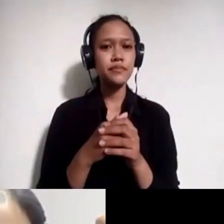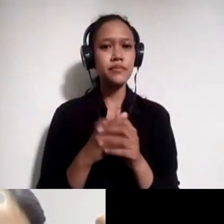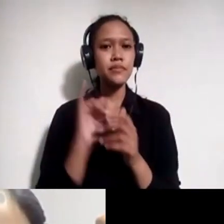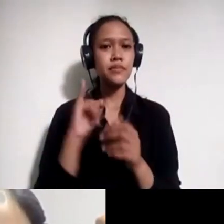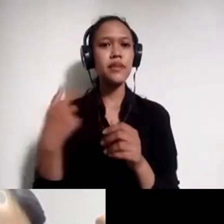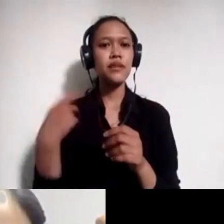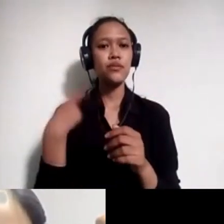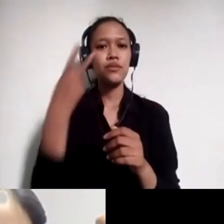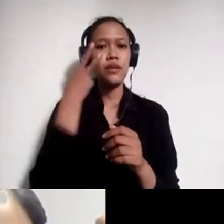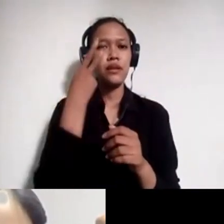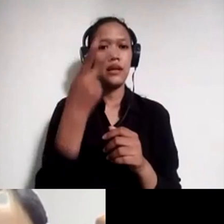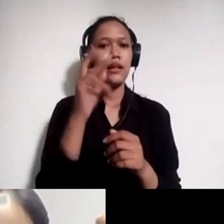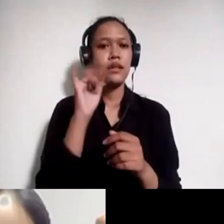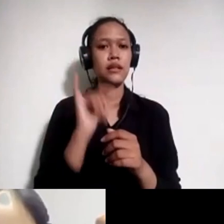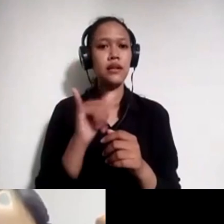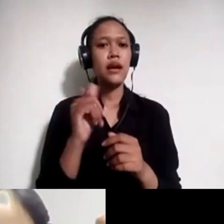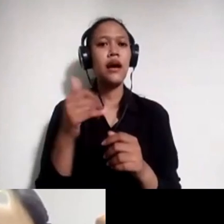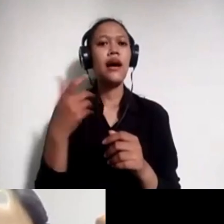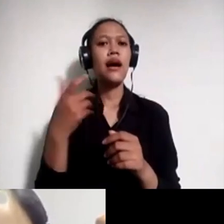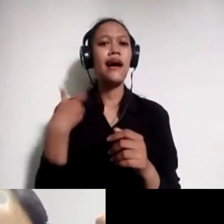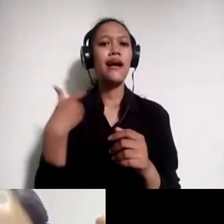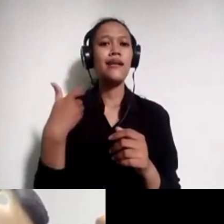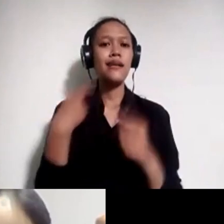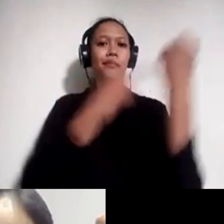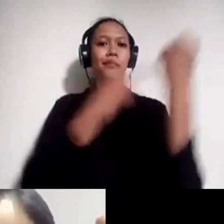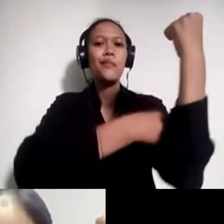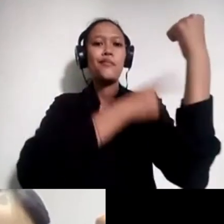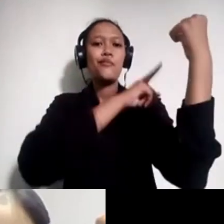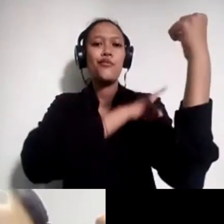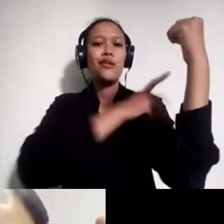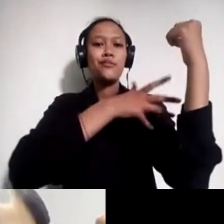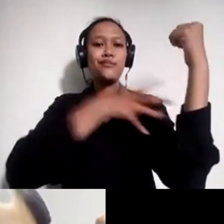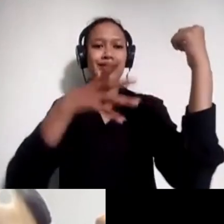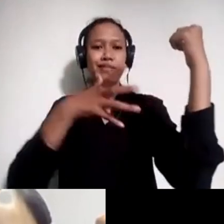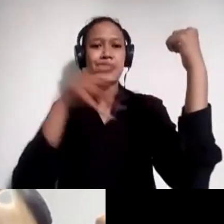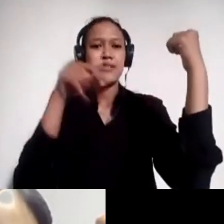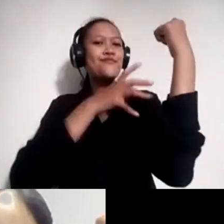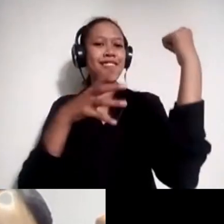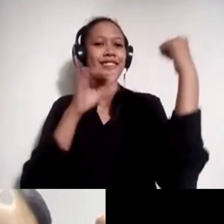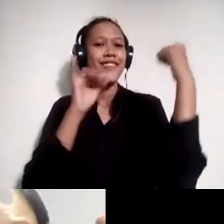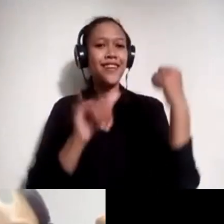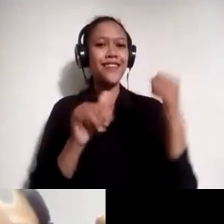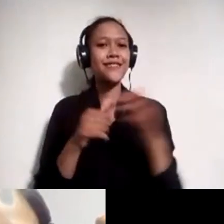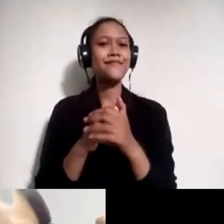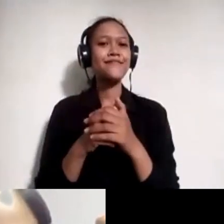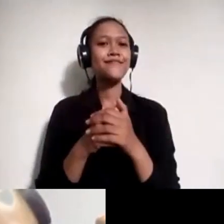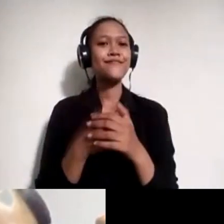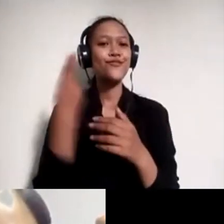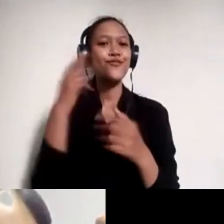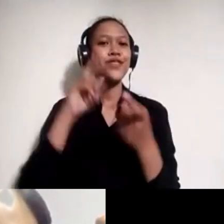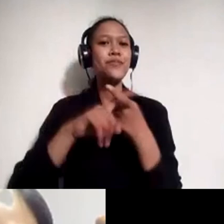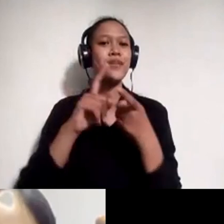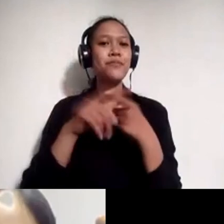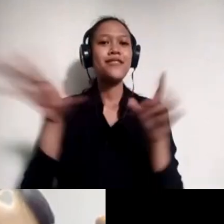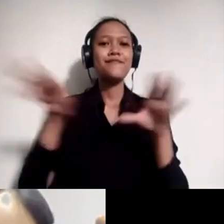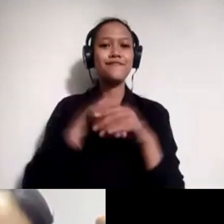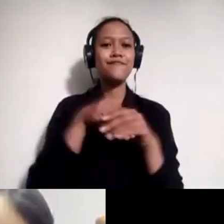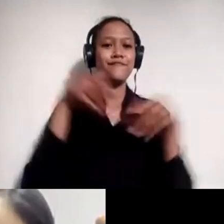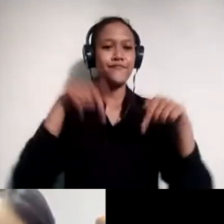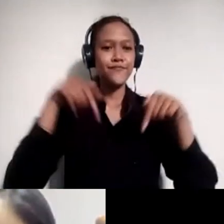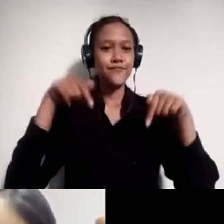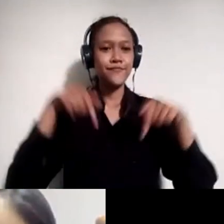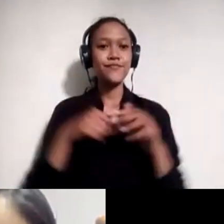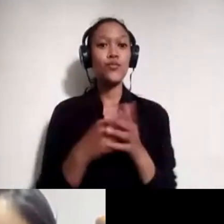melihat memang ada potensi yang besar sekali sih Mas Kresna di sini terhadap teman-teman kontributor itu. Jadi mungkin